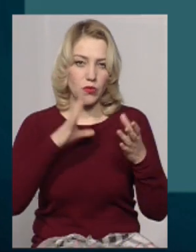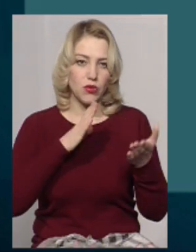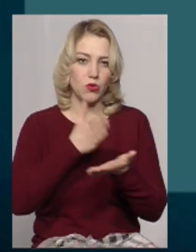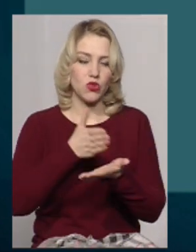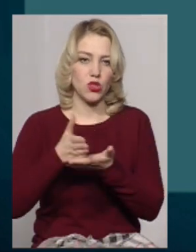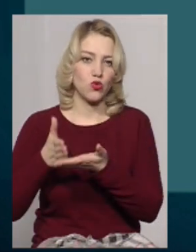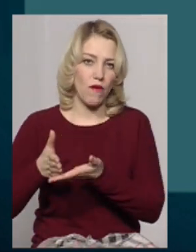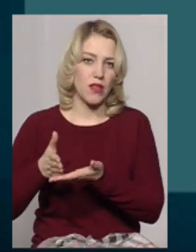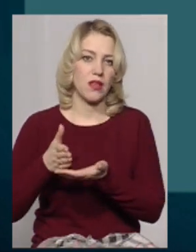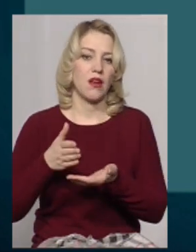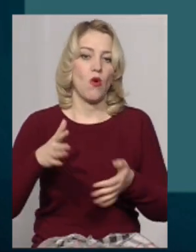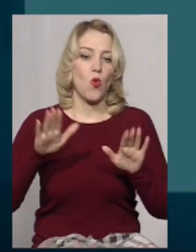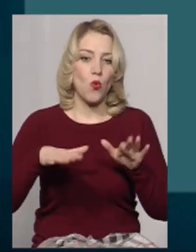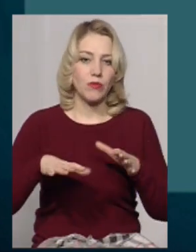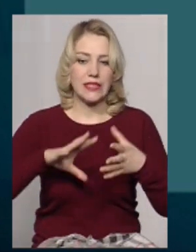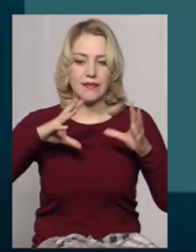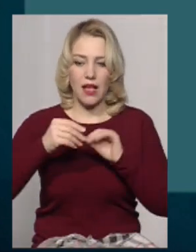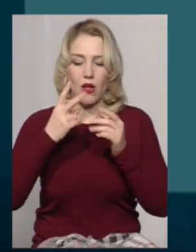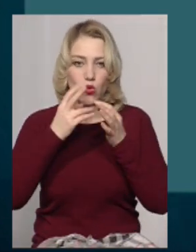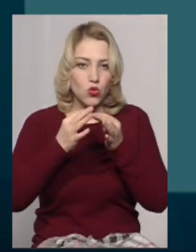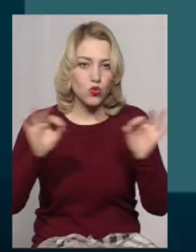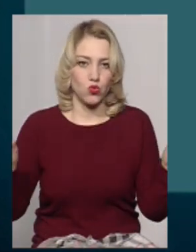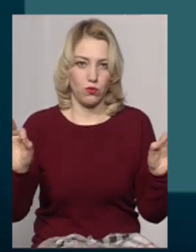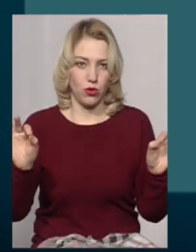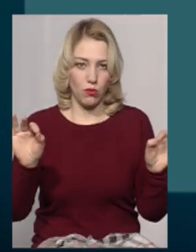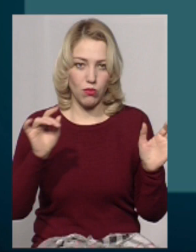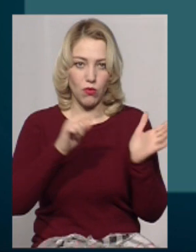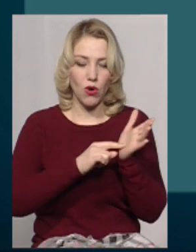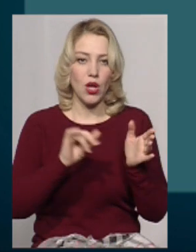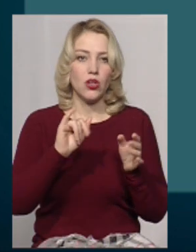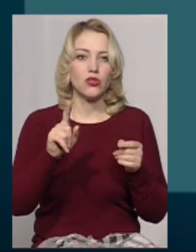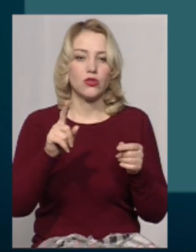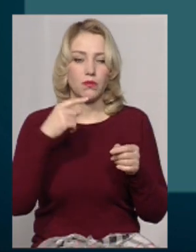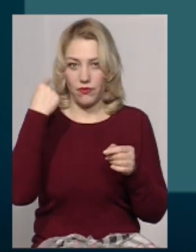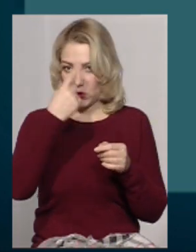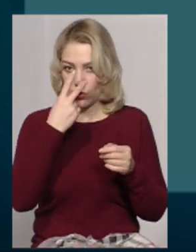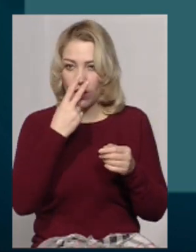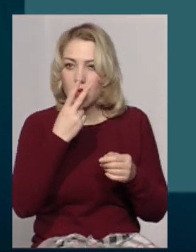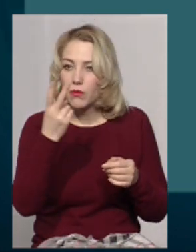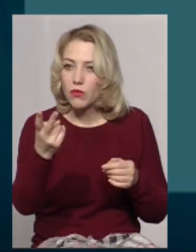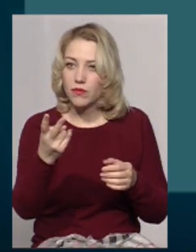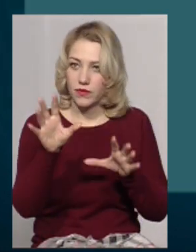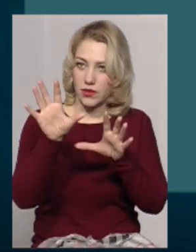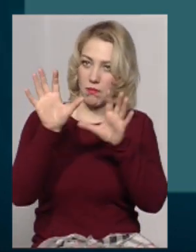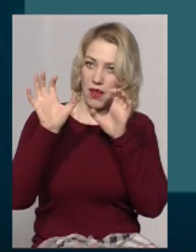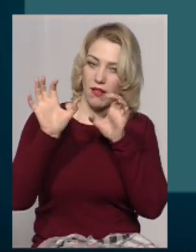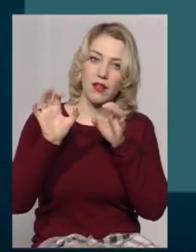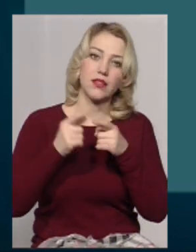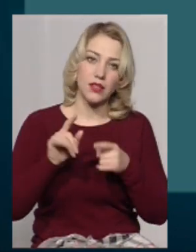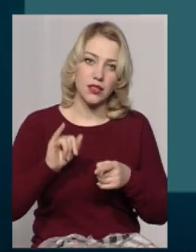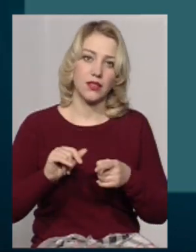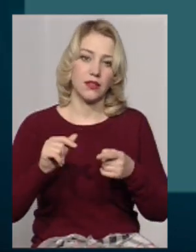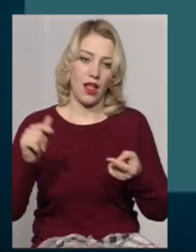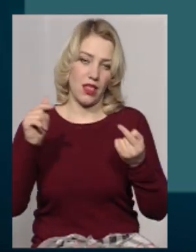в такому місці, загальнодоступному, щоб його було візуально можливо сприйняти належним